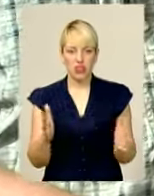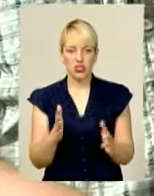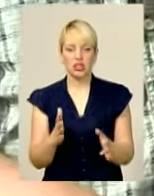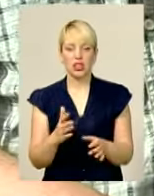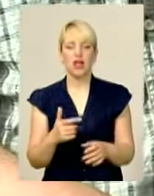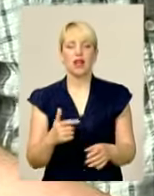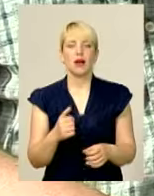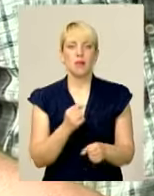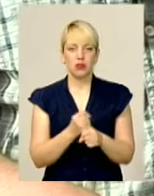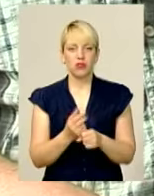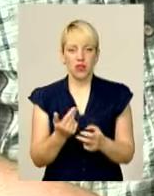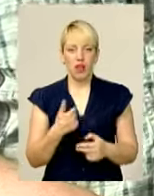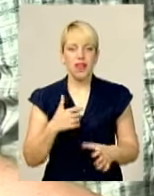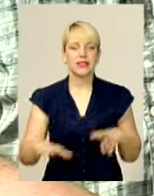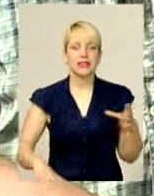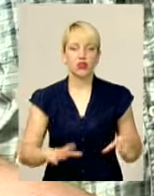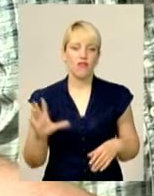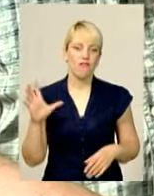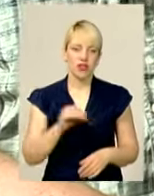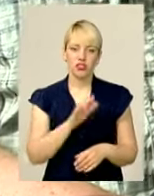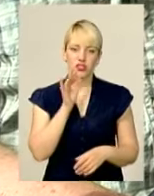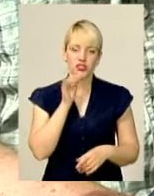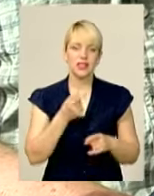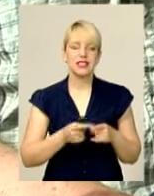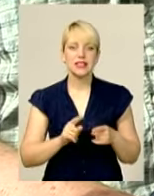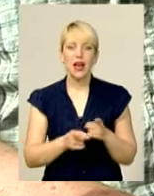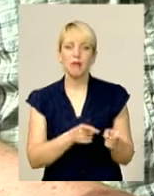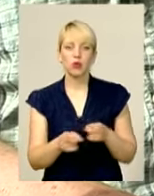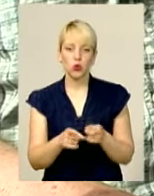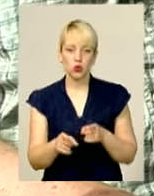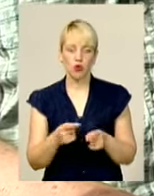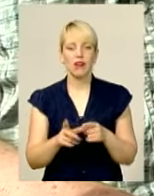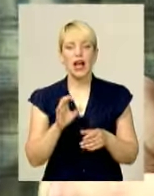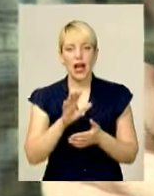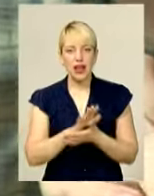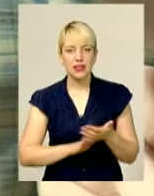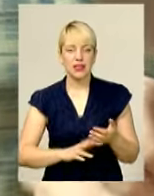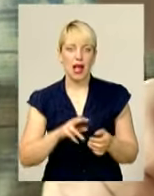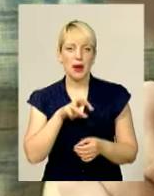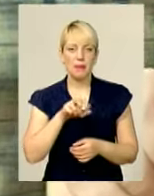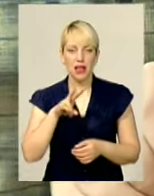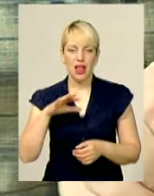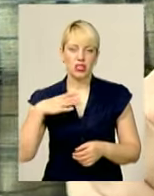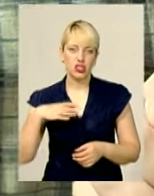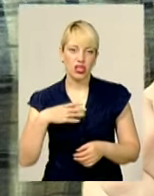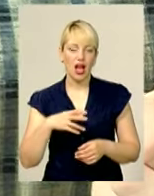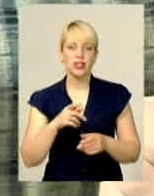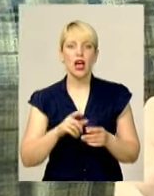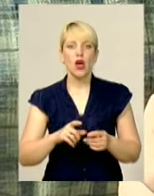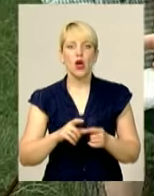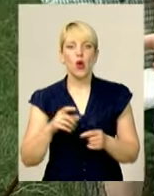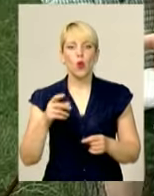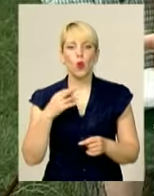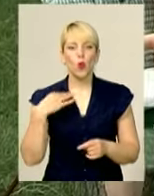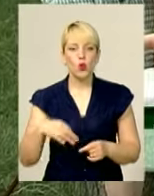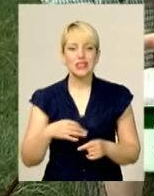тянуюсь весь час. Це своєрідна підготовка. Далі на Мілана чекає курс інтенсивної реабілітації.